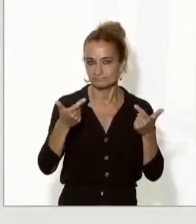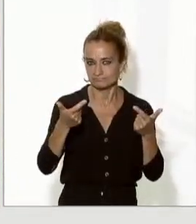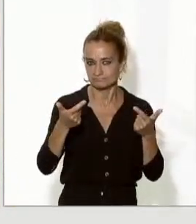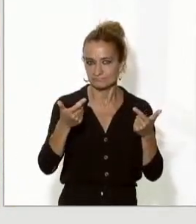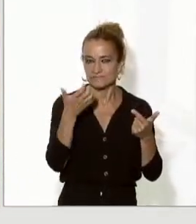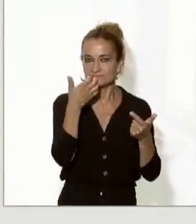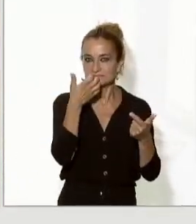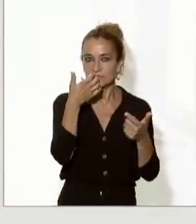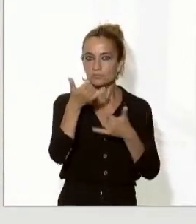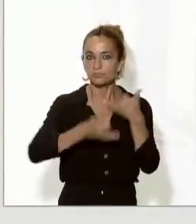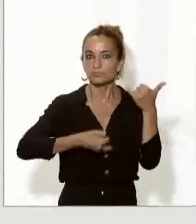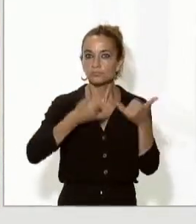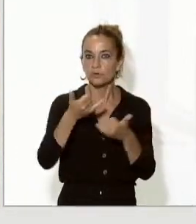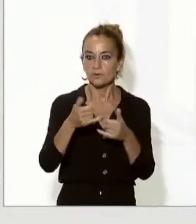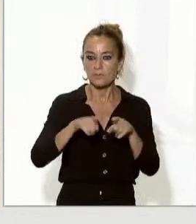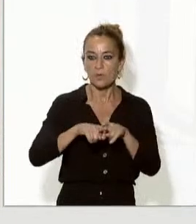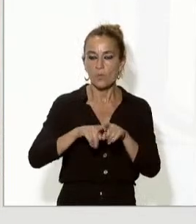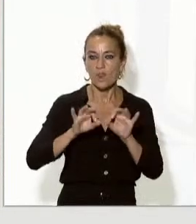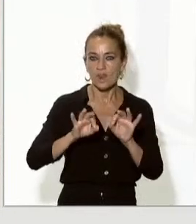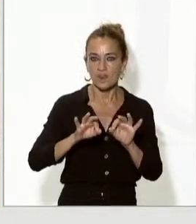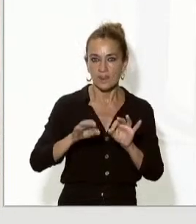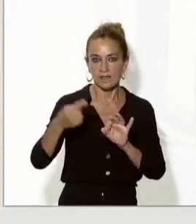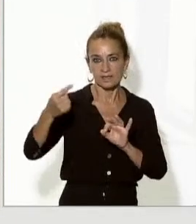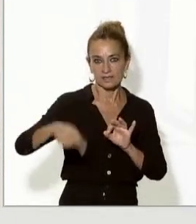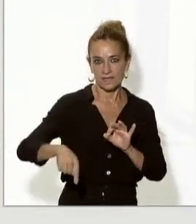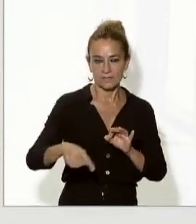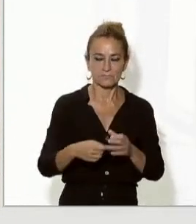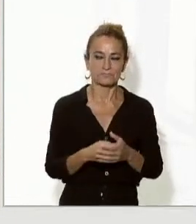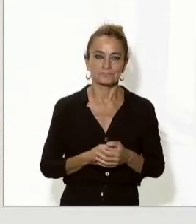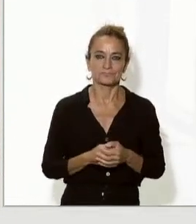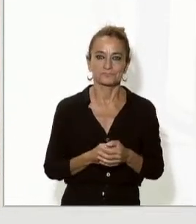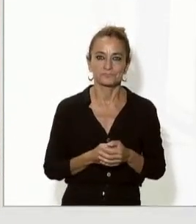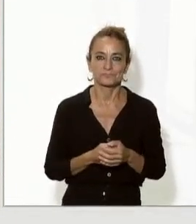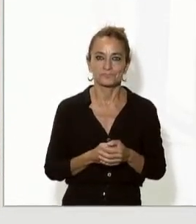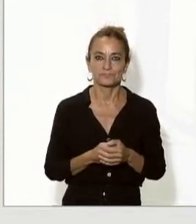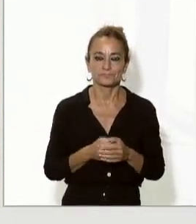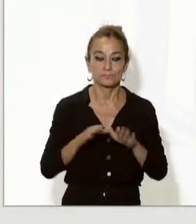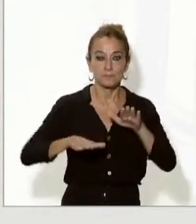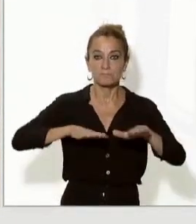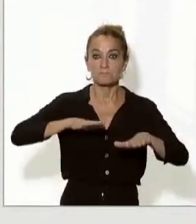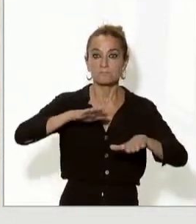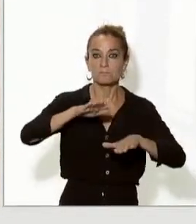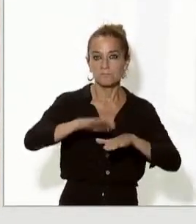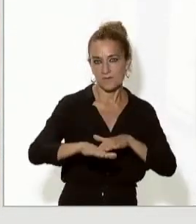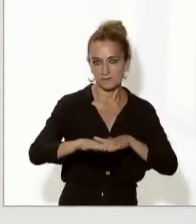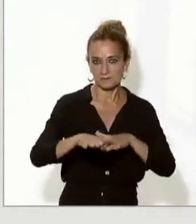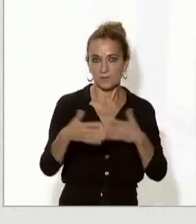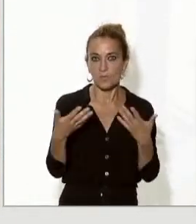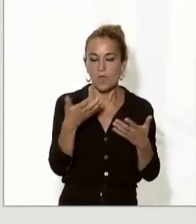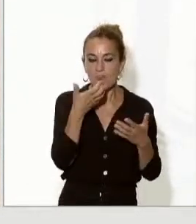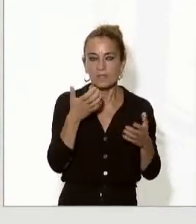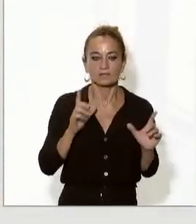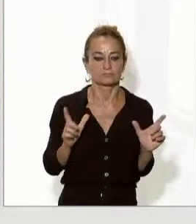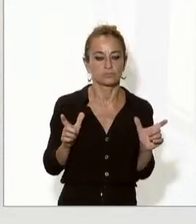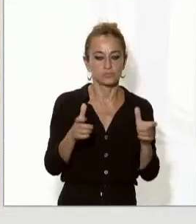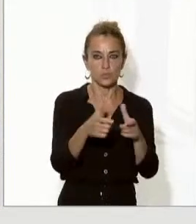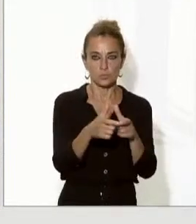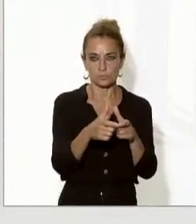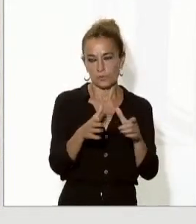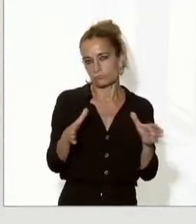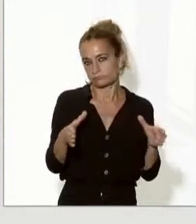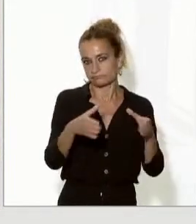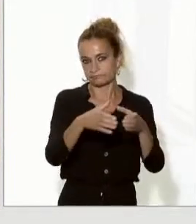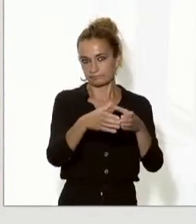comunes, algunes de les quals ja he anunciat. I, evidentment, el següent pas serà determinar els integrants d'aquest grup de treball, la